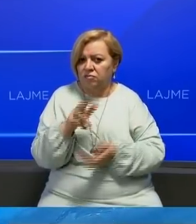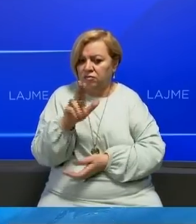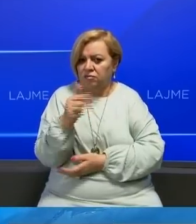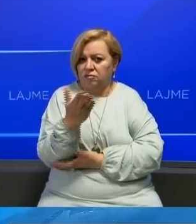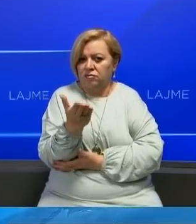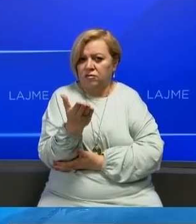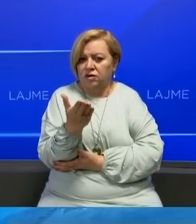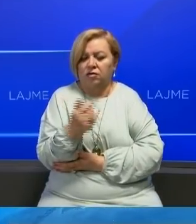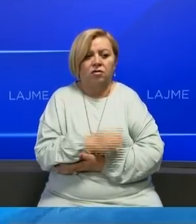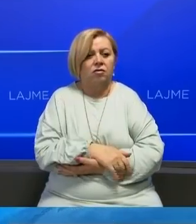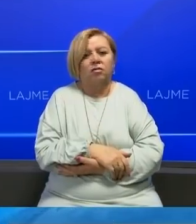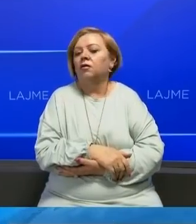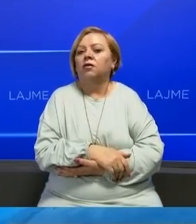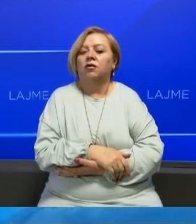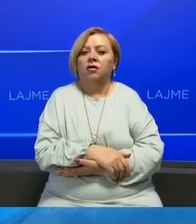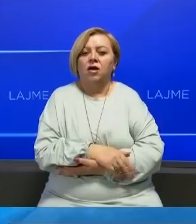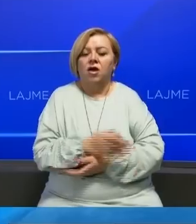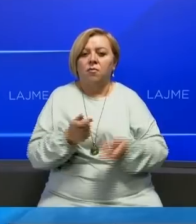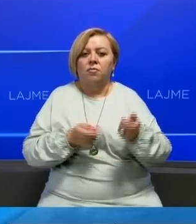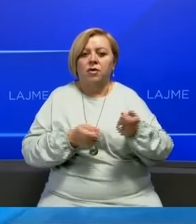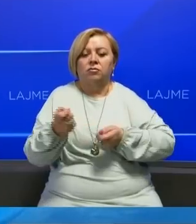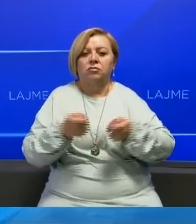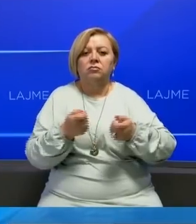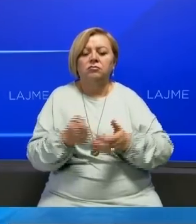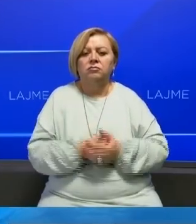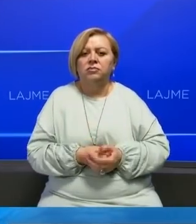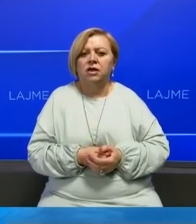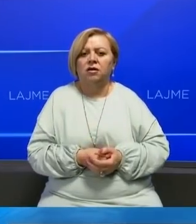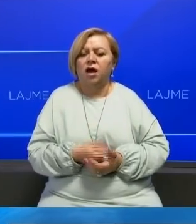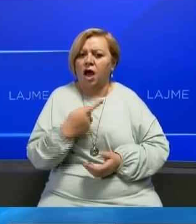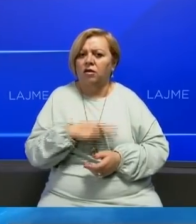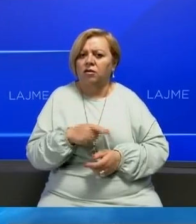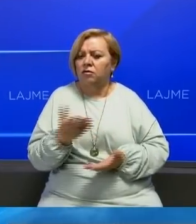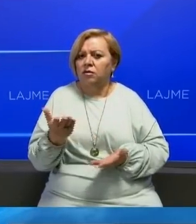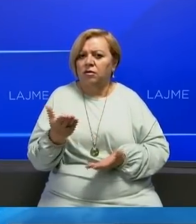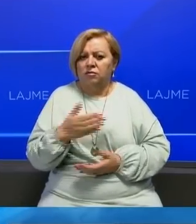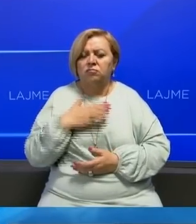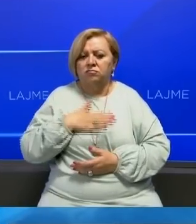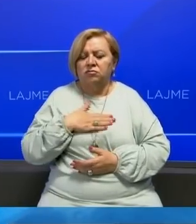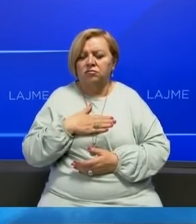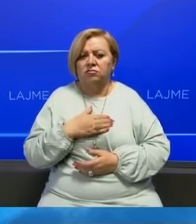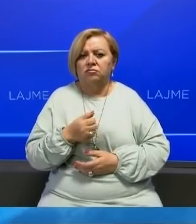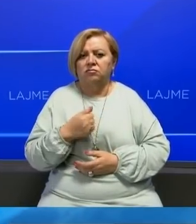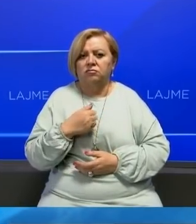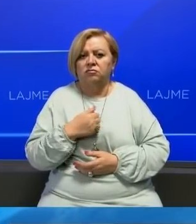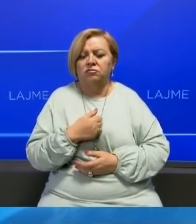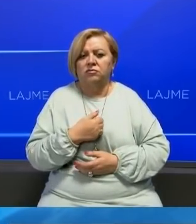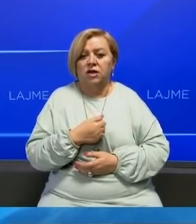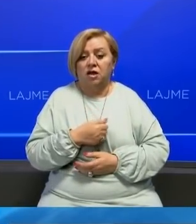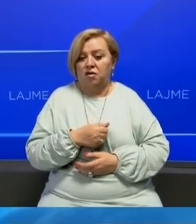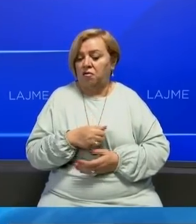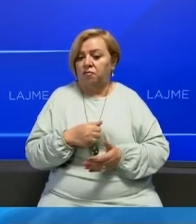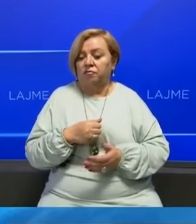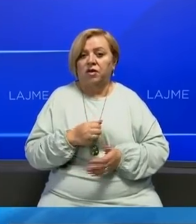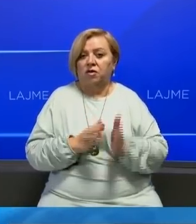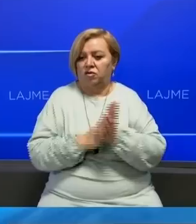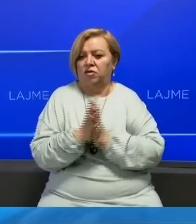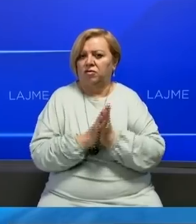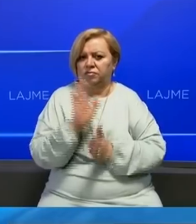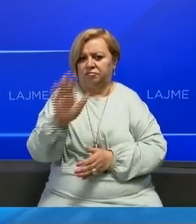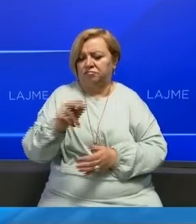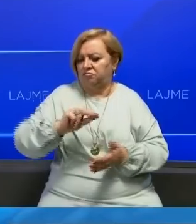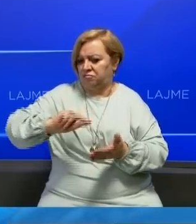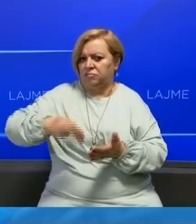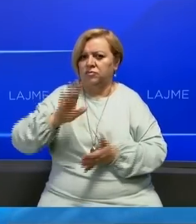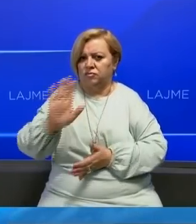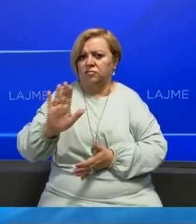viju që rëtëjtori edhe menazminti nuk mund nëronë një pjesë. Po, kam të shirë të dhjimë. Sa ka qenë kërkesë të A shë më shkrimë, mund të kemi më shkrimë